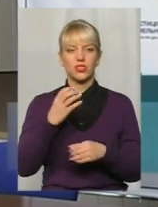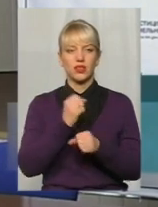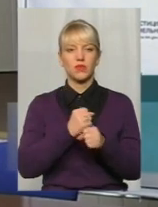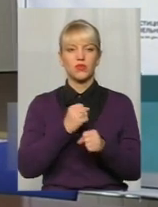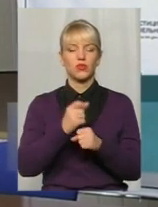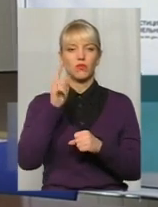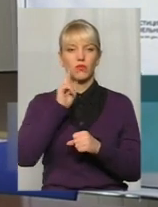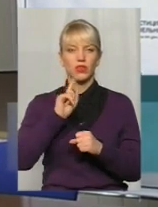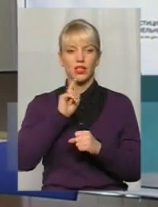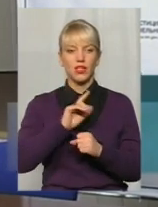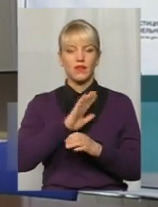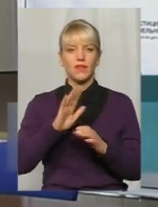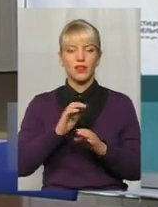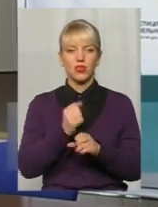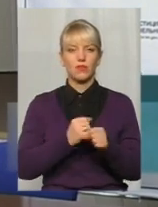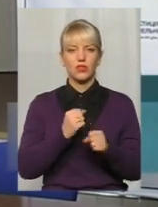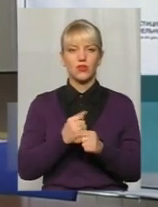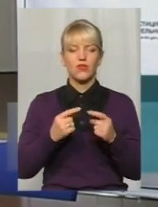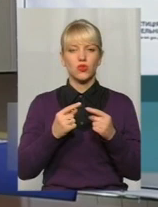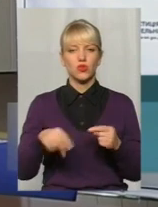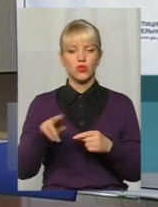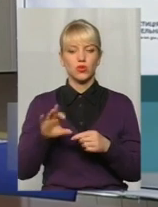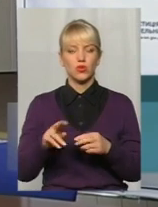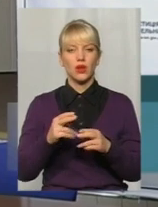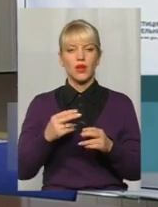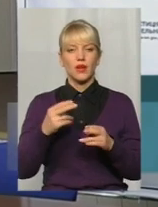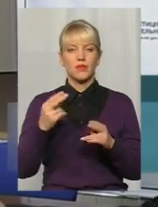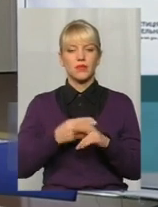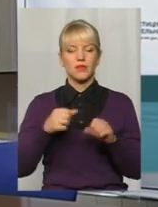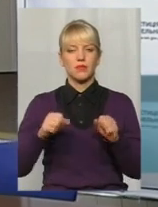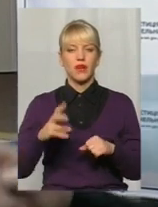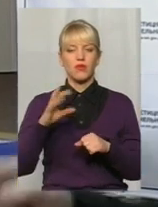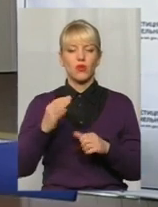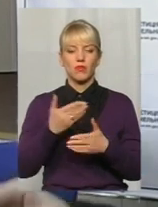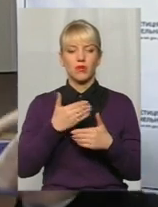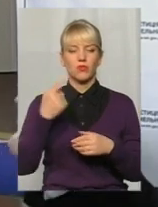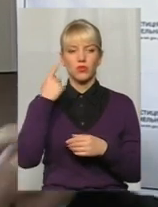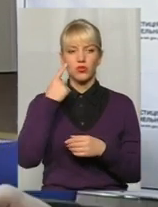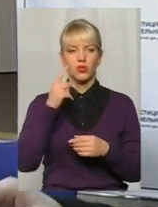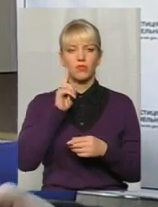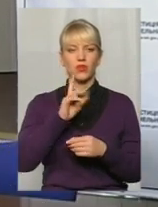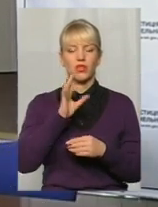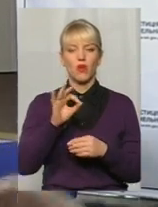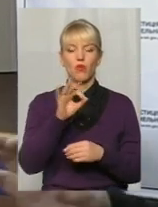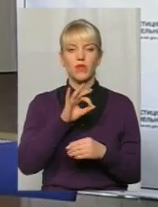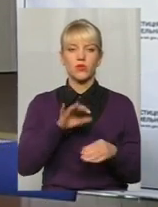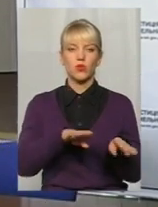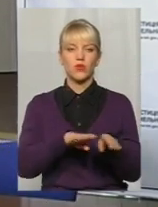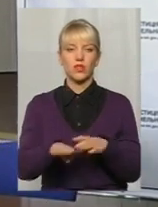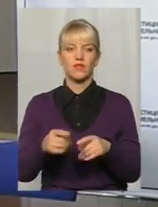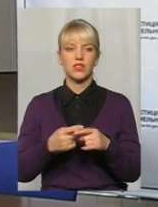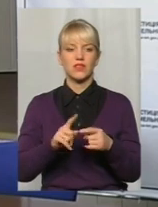недопрацьований інструмент щодо позбавлення прав, але ми почули, сьогодні ми вирішили це питання поки що на обласному рівні і ми